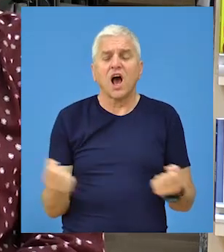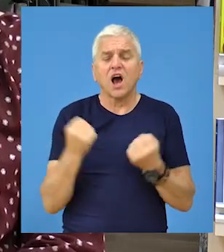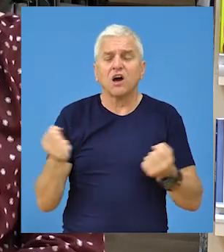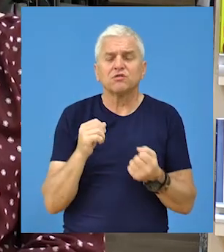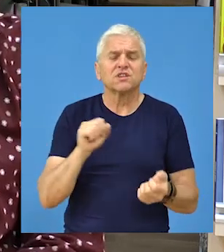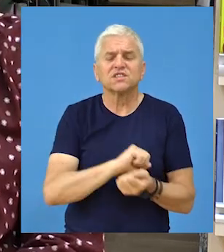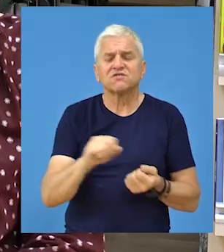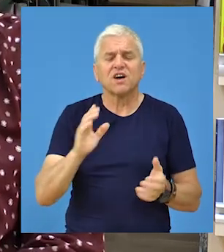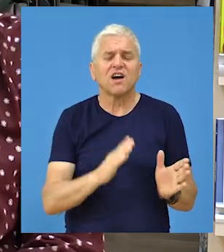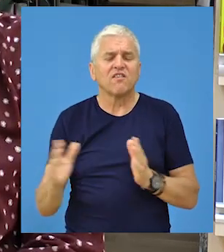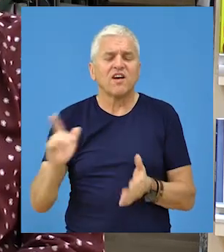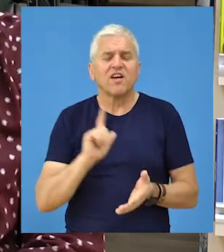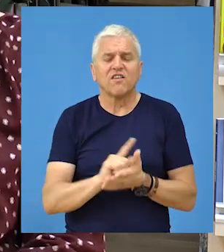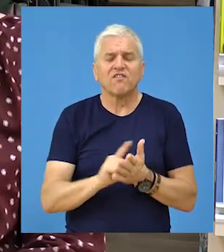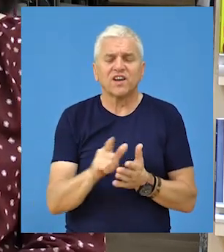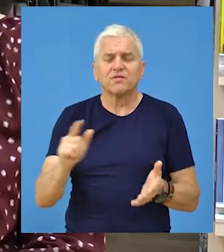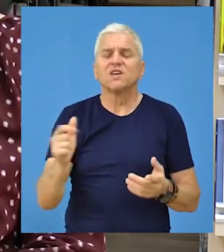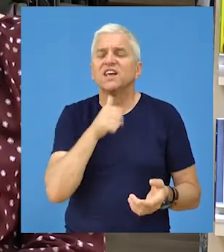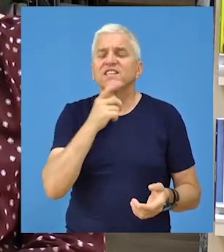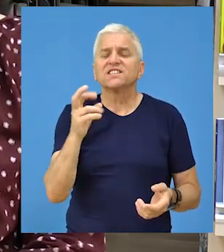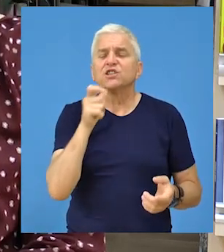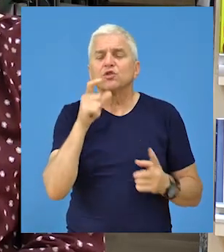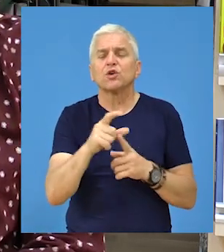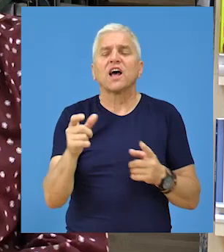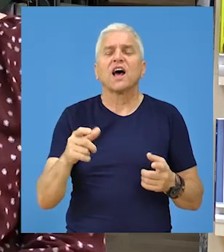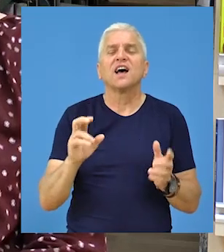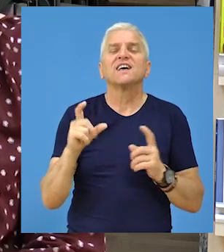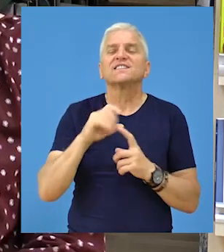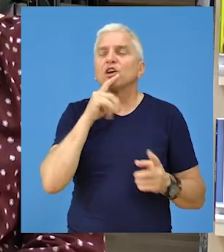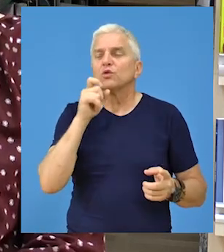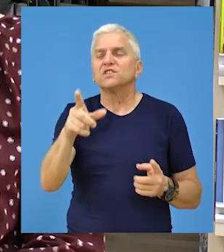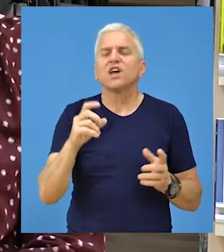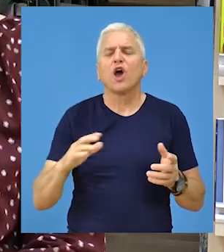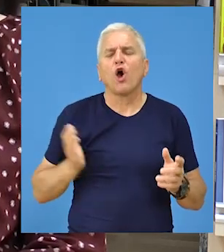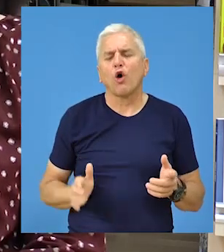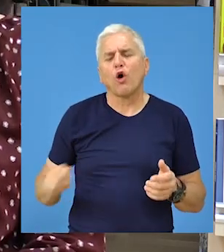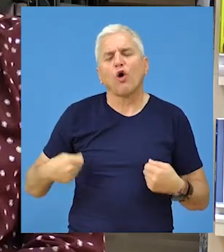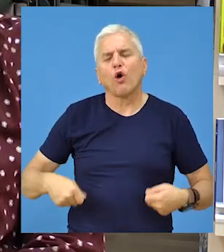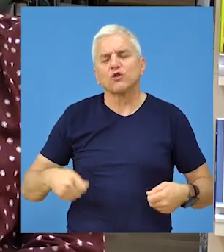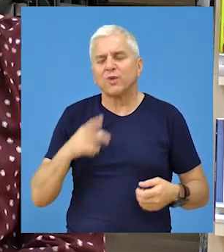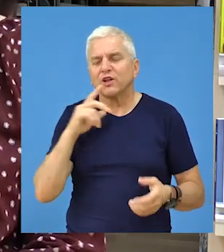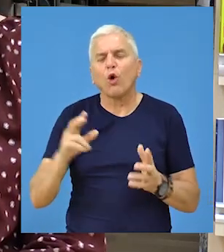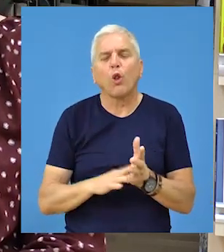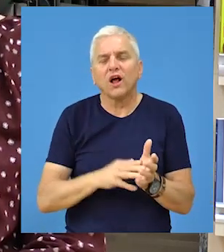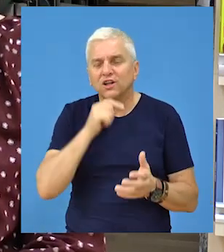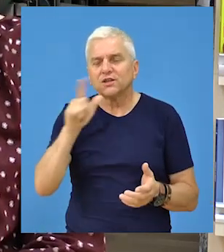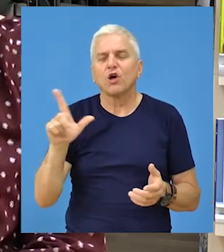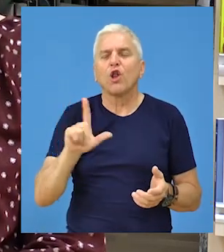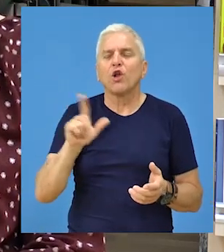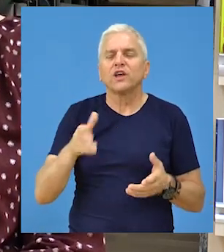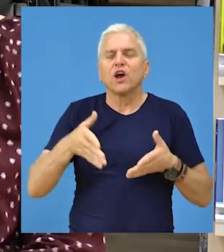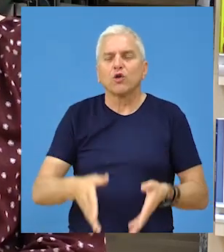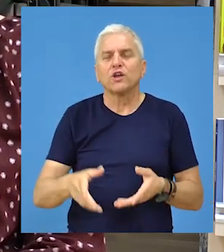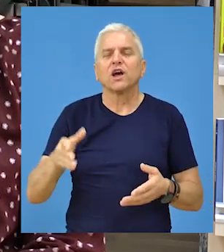aktualna i svevremenska novela Isidore Sekulić Gospanola iz zbirke pripovedaka Hronika Palančkog